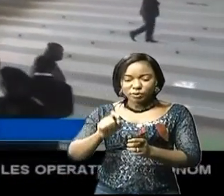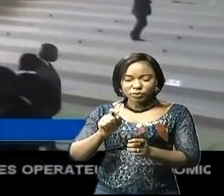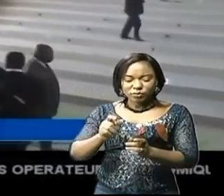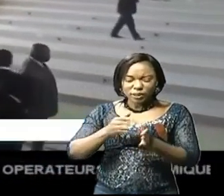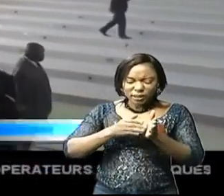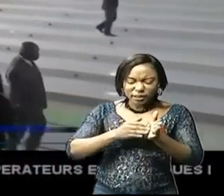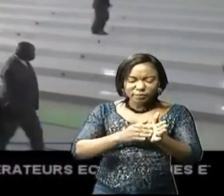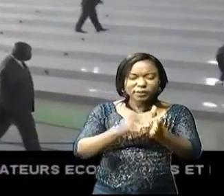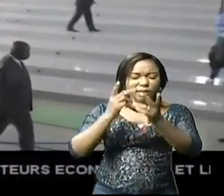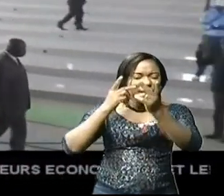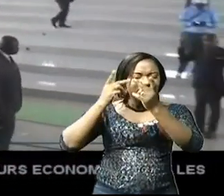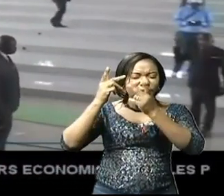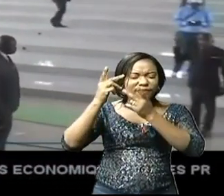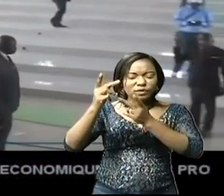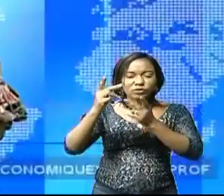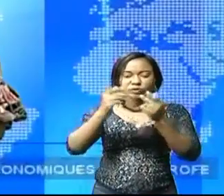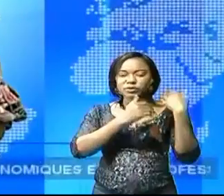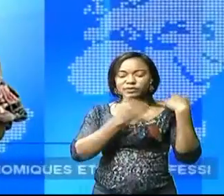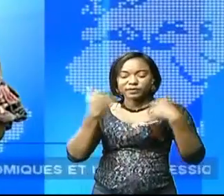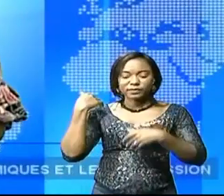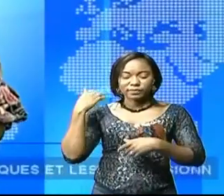la vision du chef de l'État.